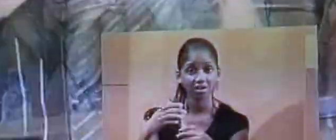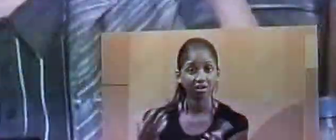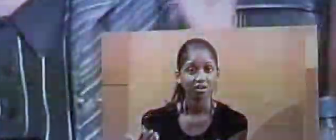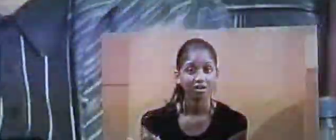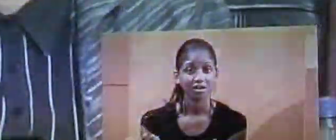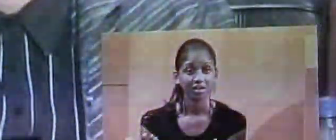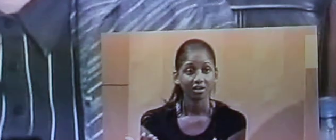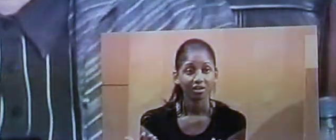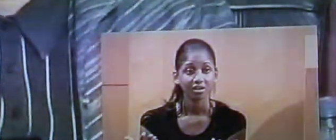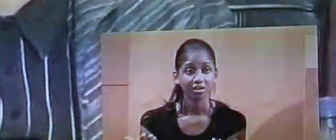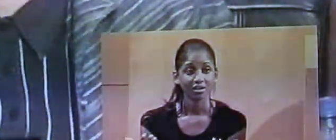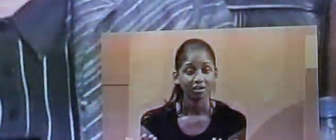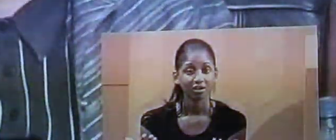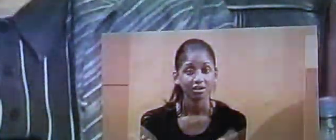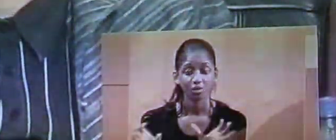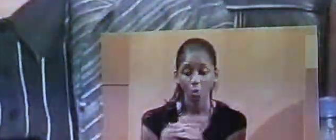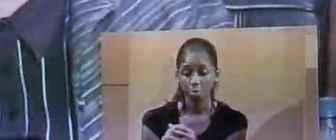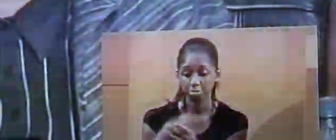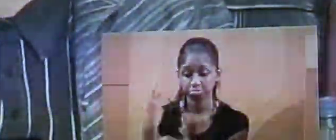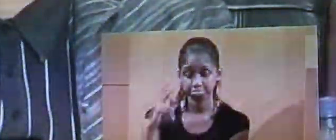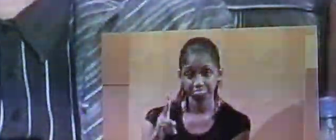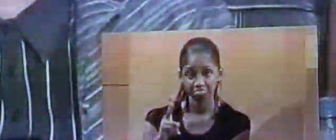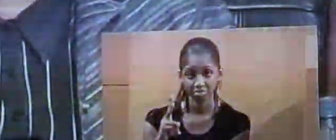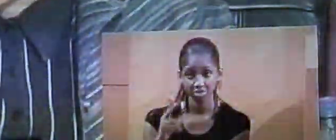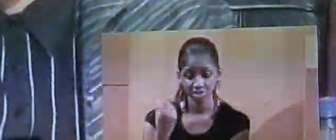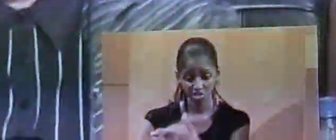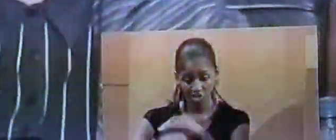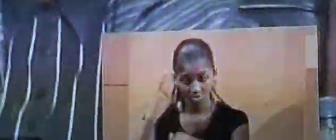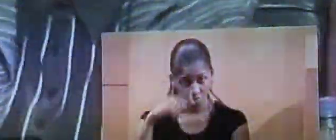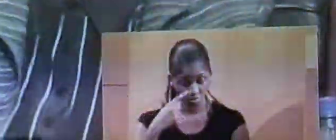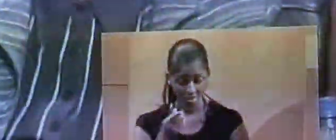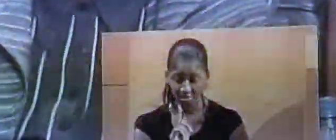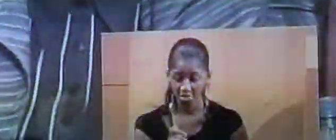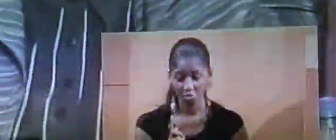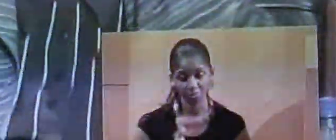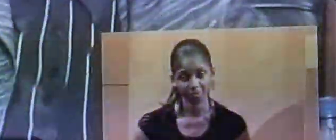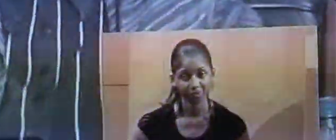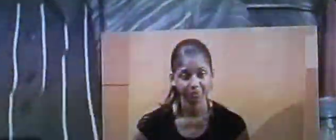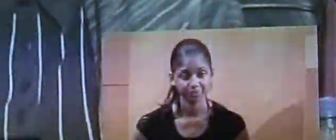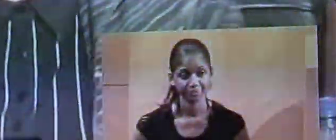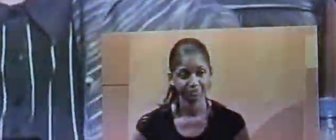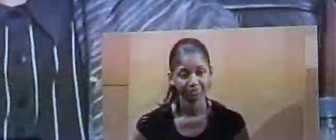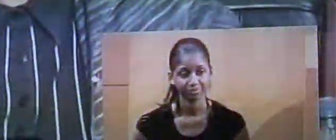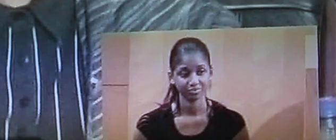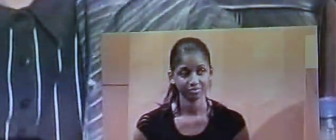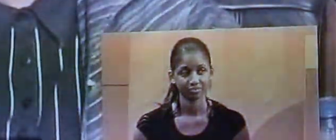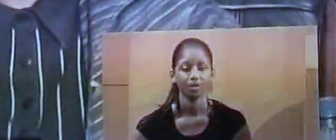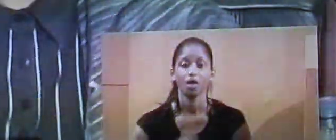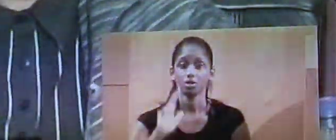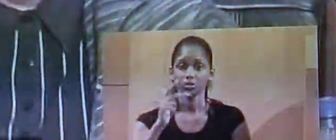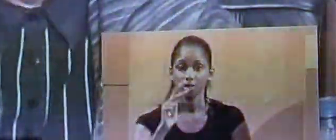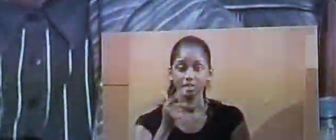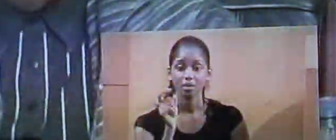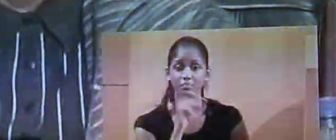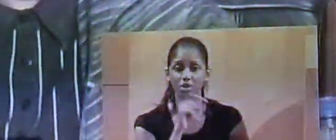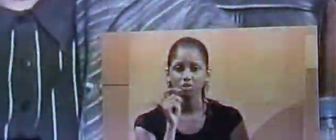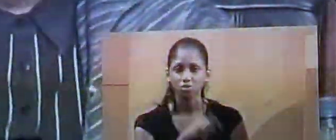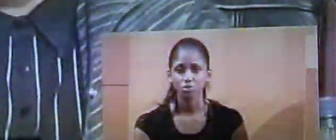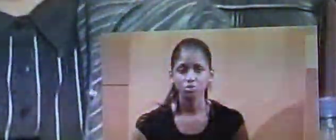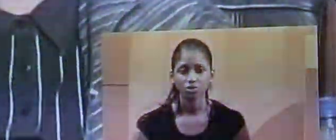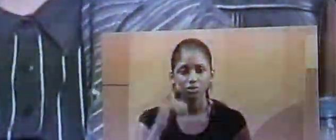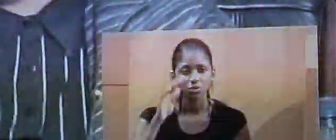notre camp. Ça ne m'empêchera pas de parler. Et un troisième mensonge, c'est sur la